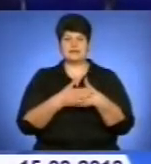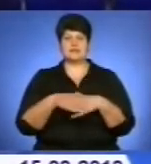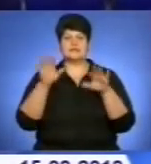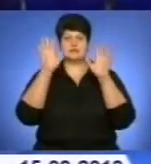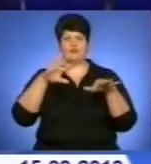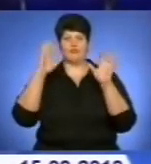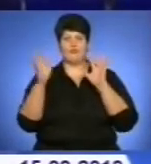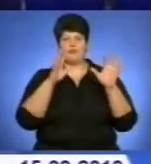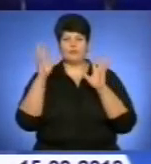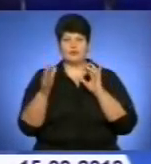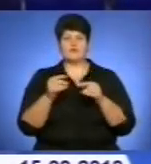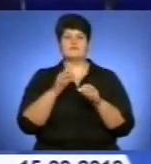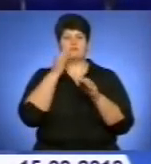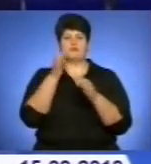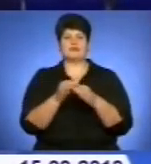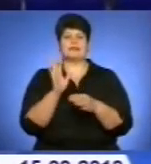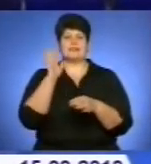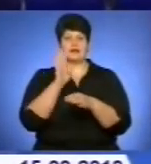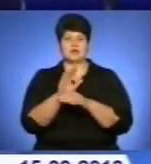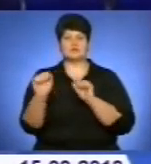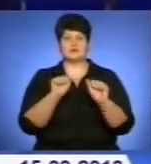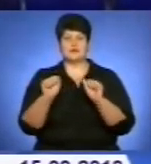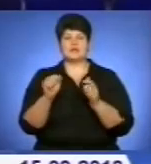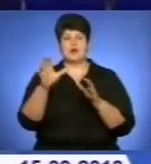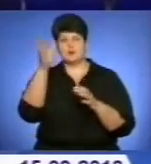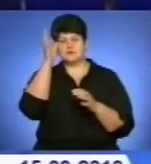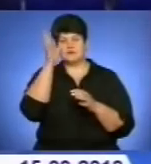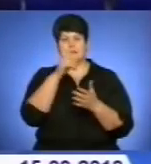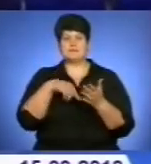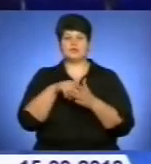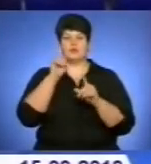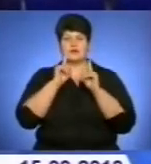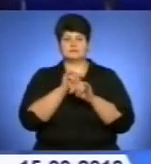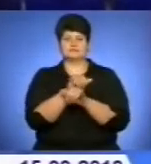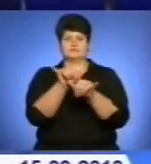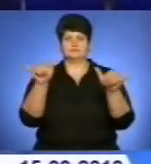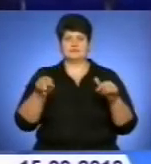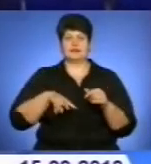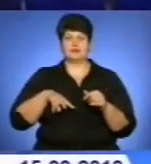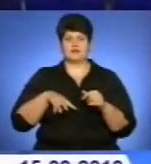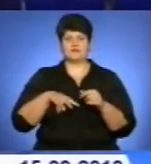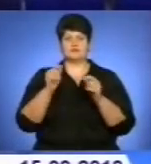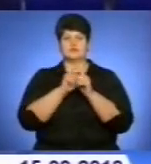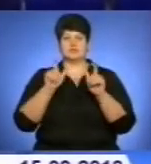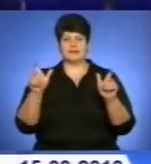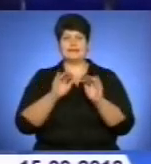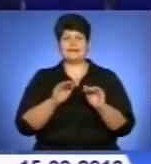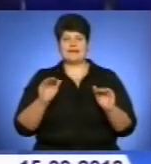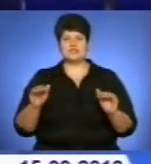капітально. Набагато краща така дорога, якщо часом сказати. Тут каші немає, машина може скорше забуксувати, ніж ті каші.